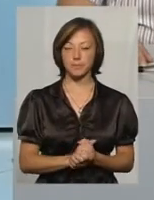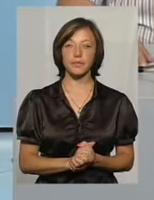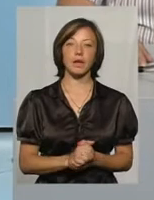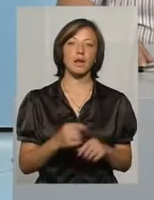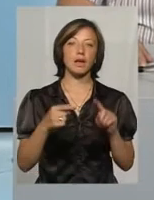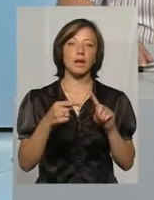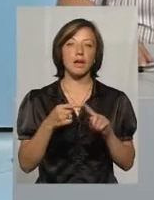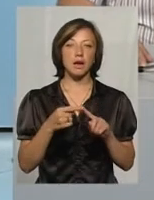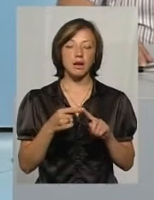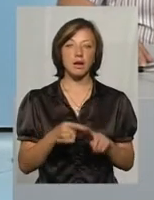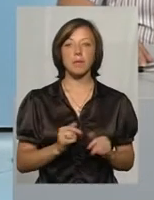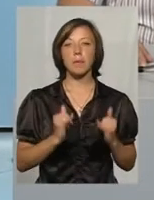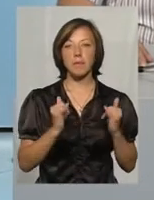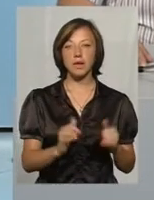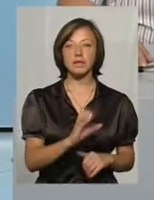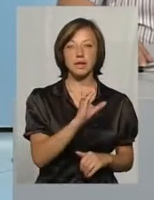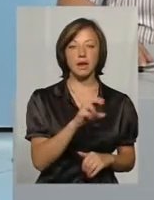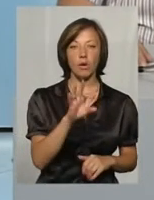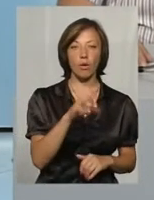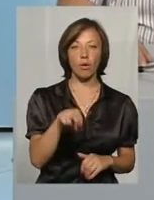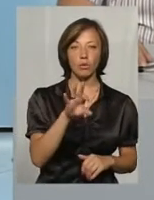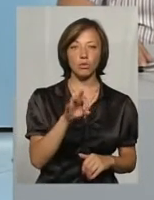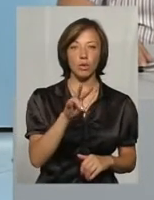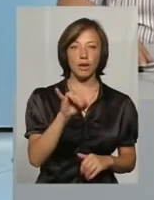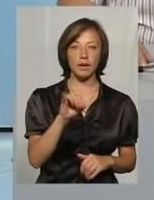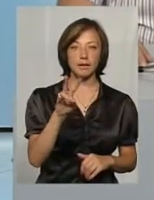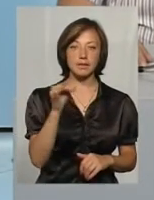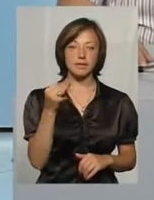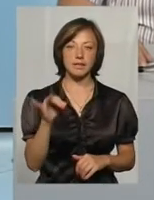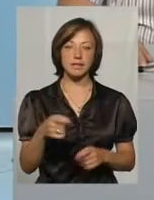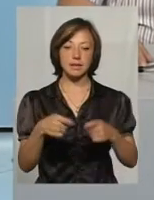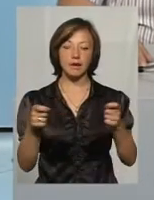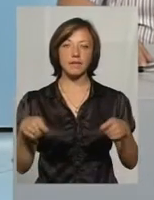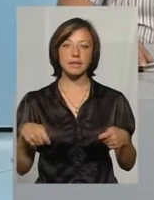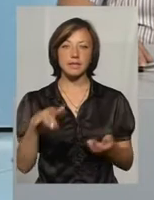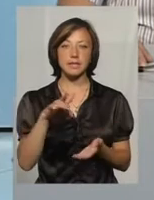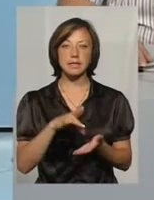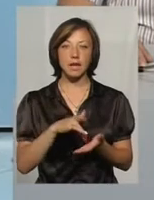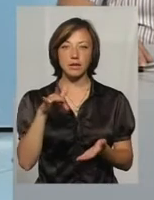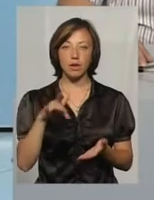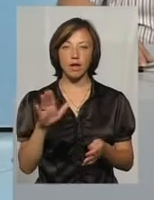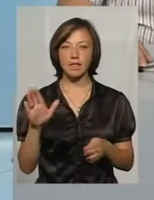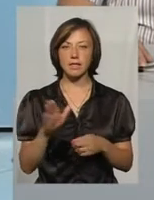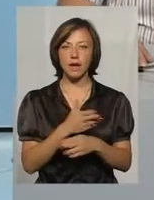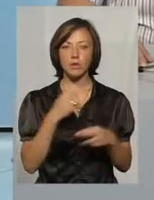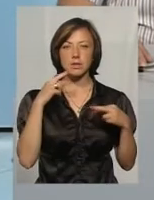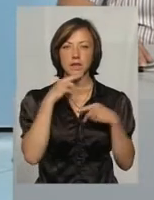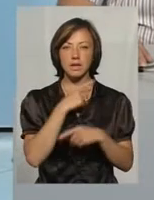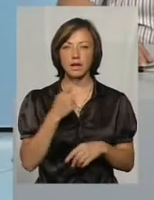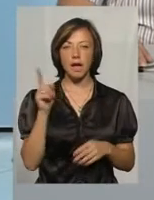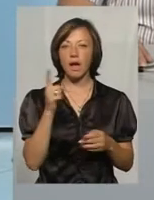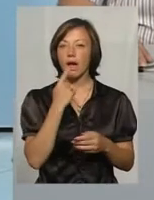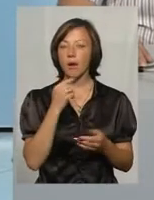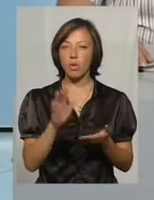нашій студії сьогодні пан Сергій Адалінський, завідуючий Центром екстракорпоральної детоксикації і гемодіалізу Хмельницької